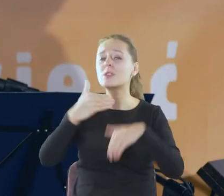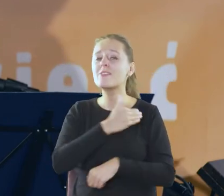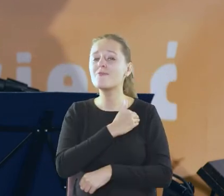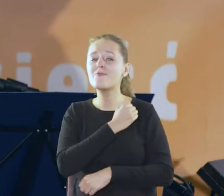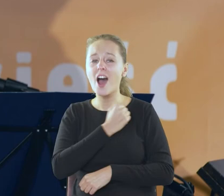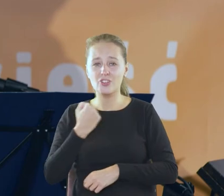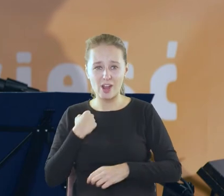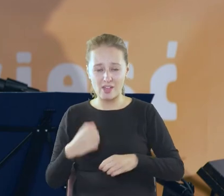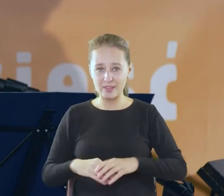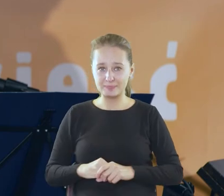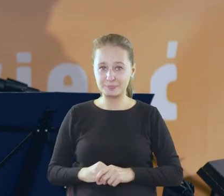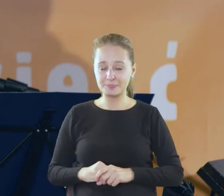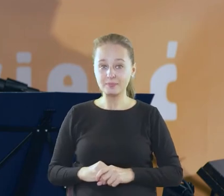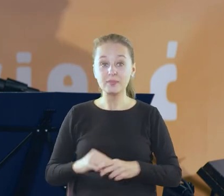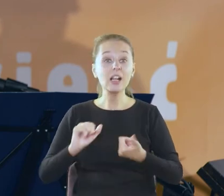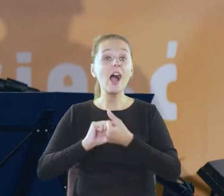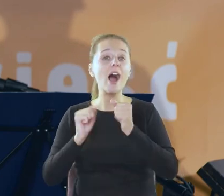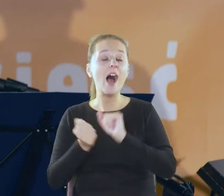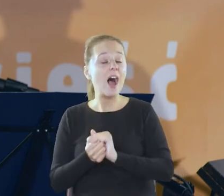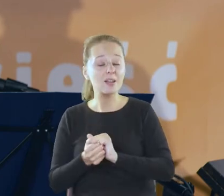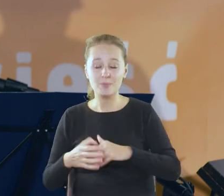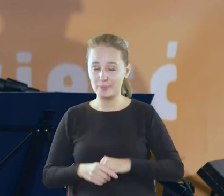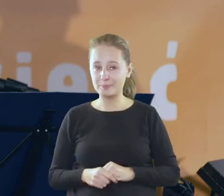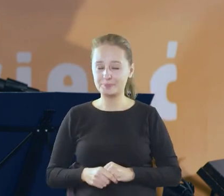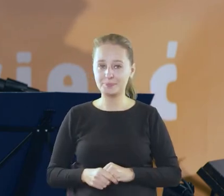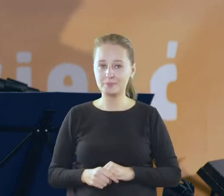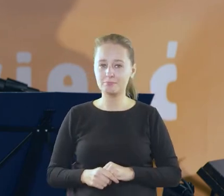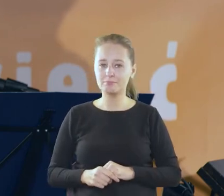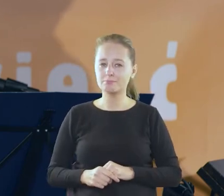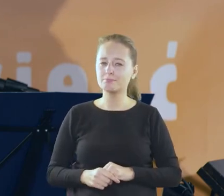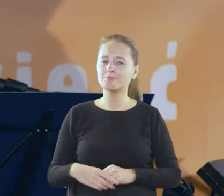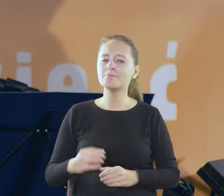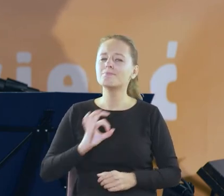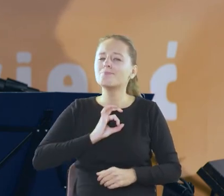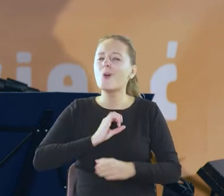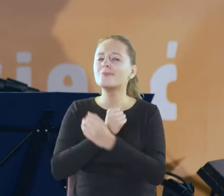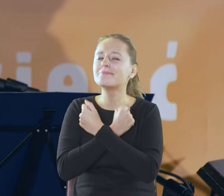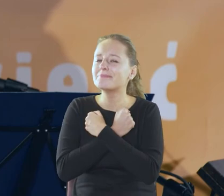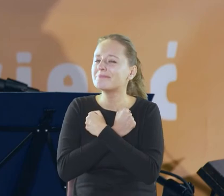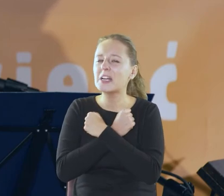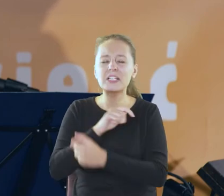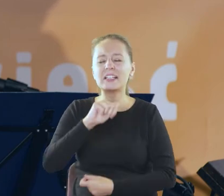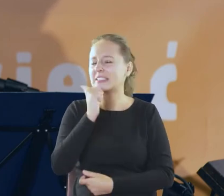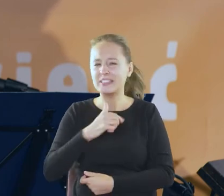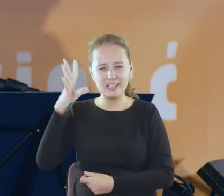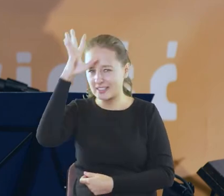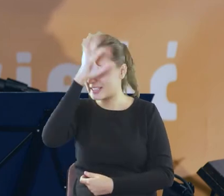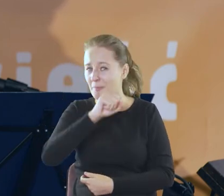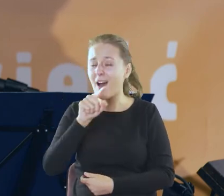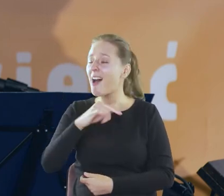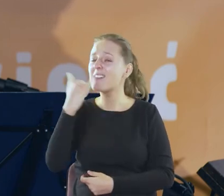albo moja droga nigdy nie zapomniana choć wiecznie oddalona